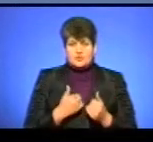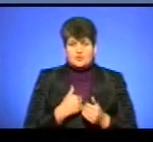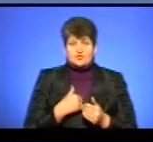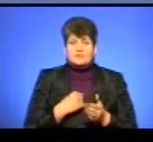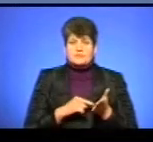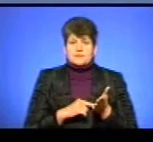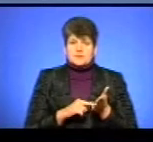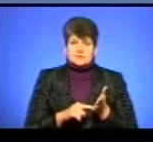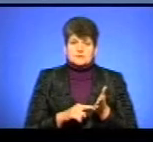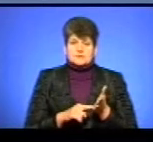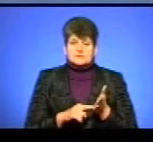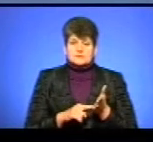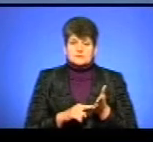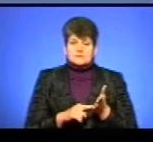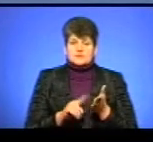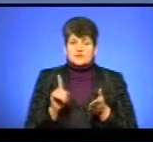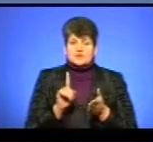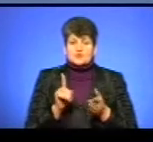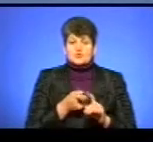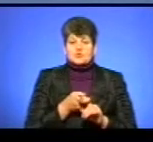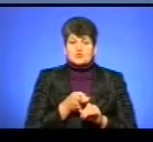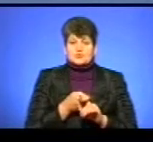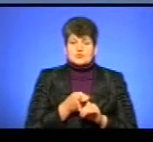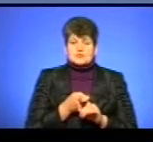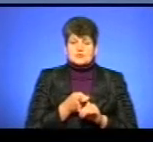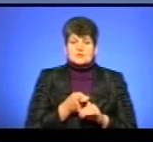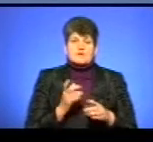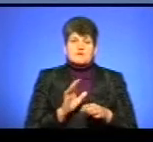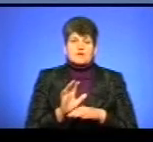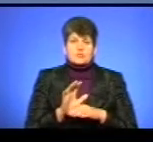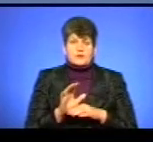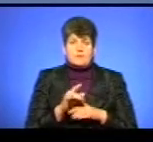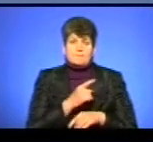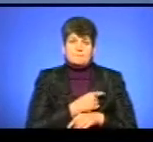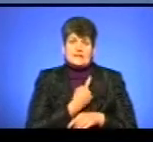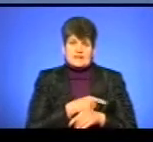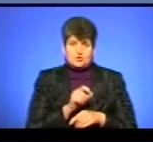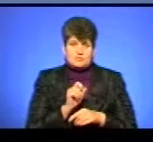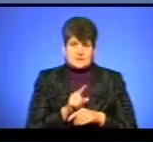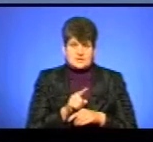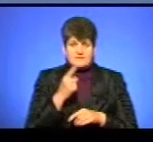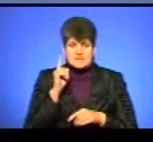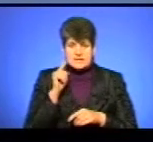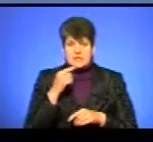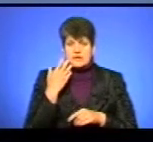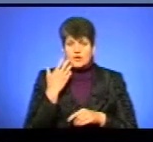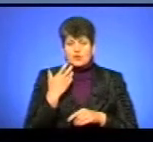зазначити, що стосується виробів медичного призначення, які були згадані. Ви знаєте, коли